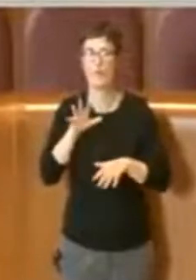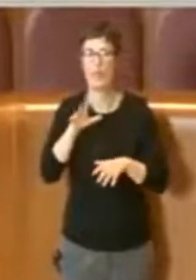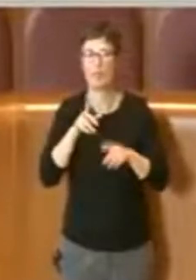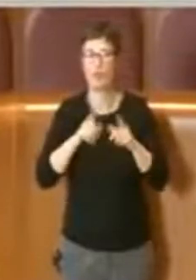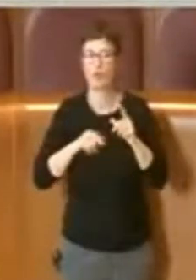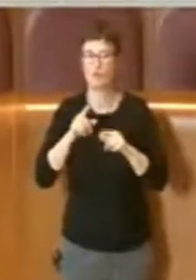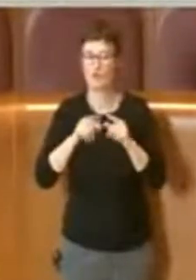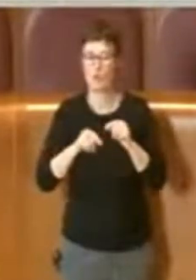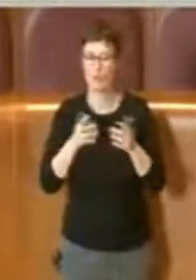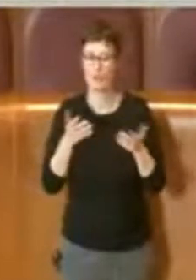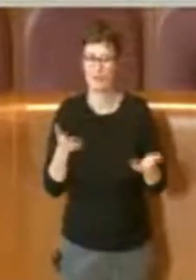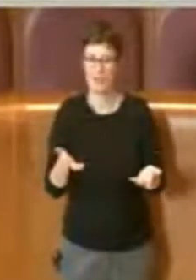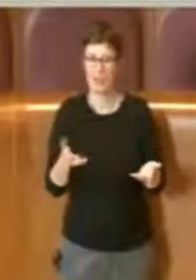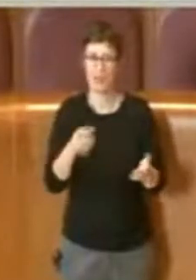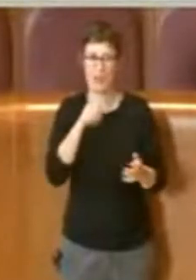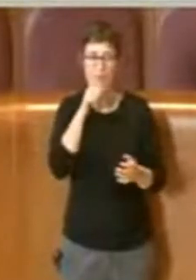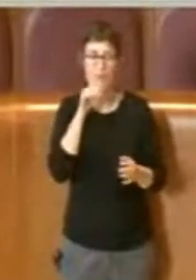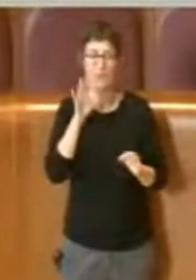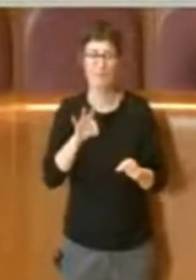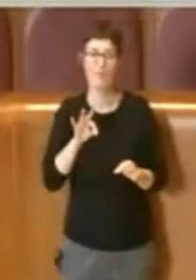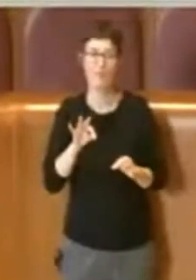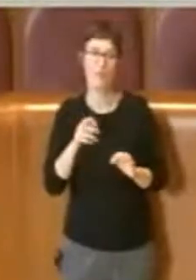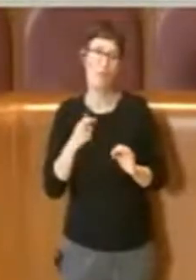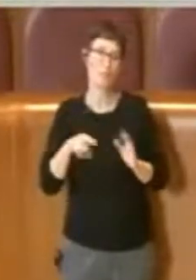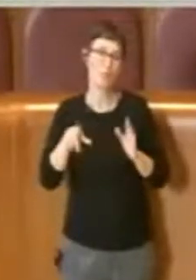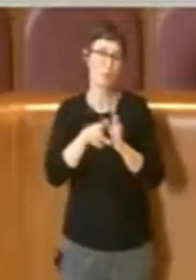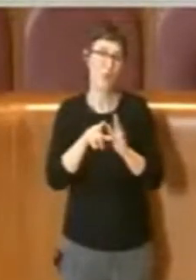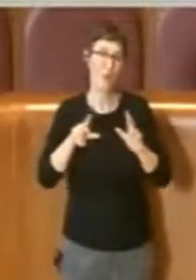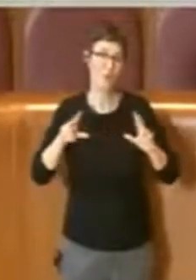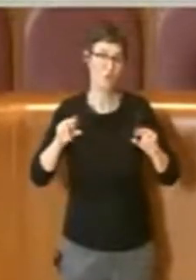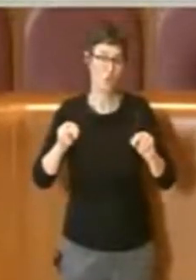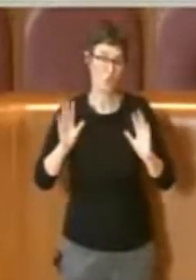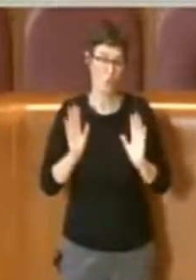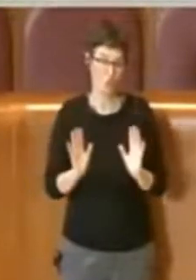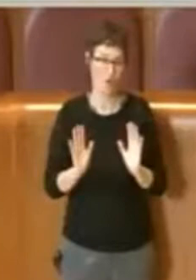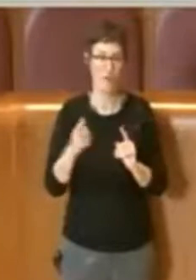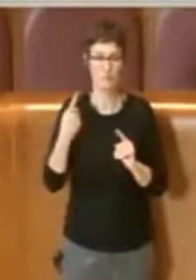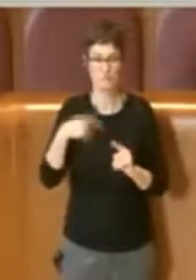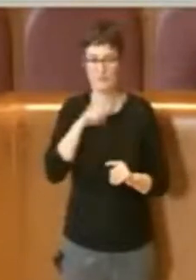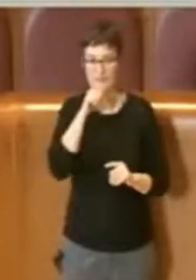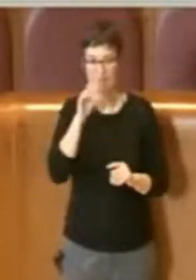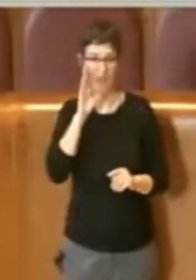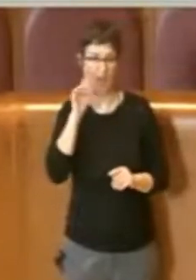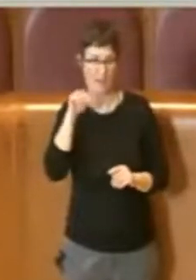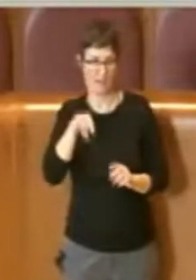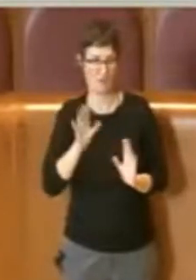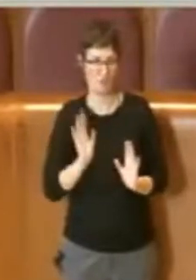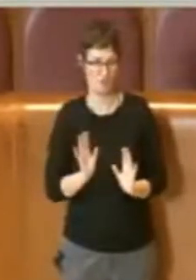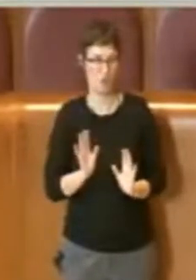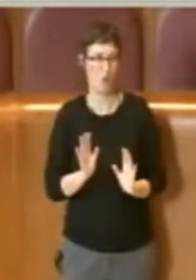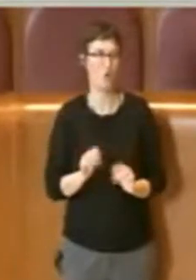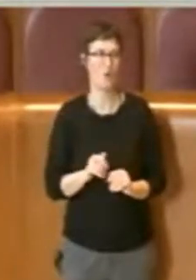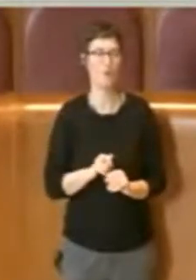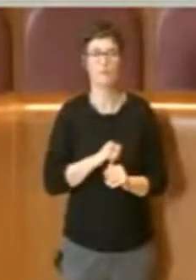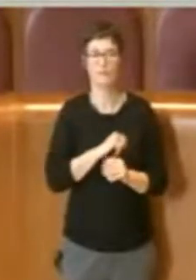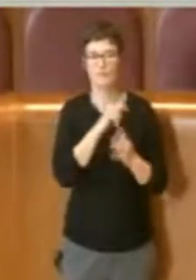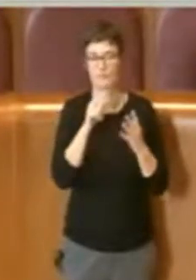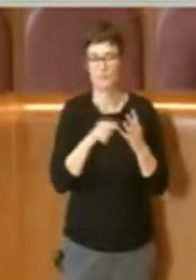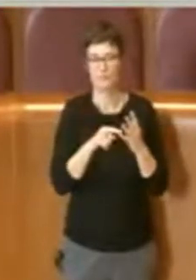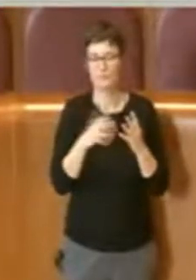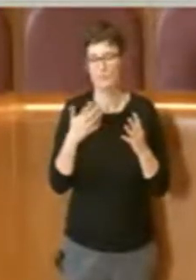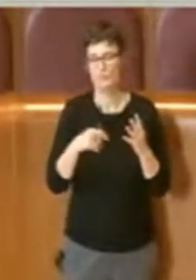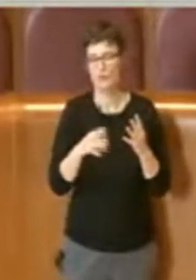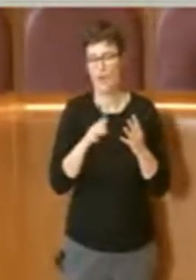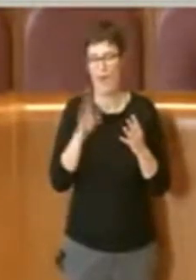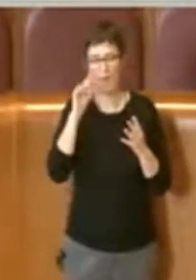un intervento normativo. Bisogna anche fare attenzione a queste cose. Porre particolare attenzione, e questo l'abbiamo detto,